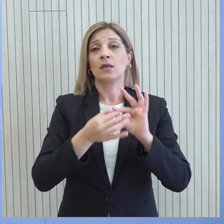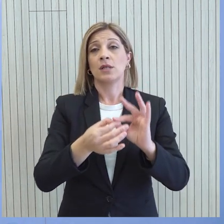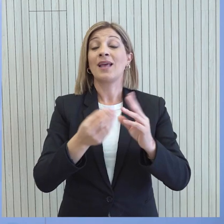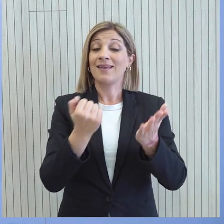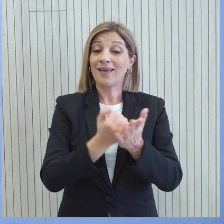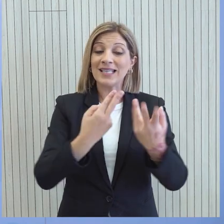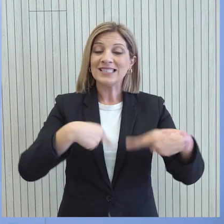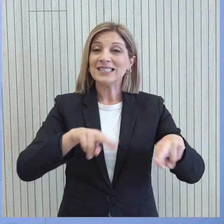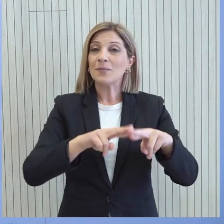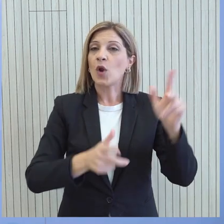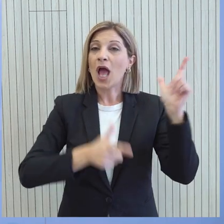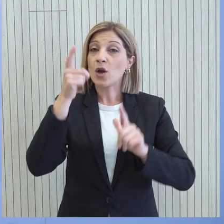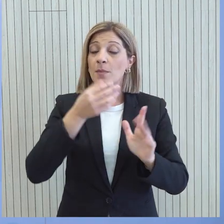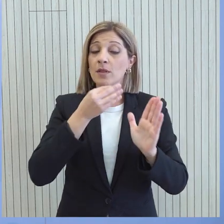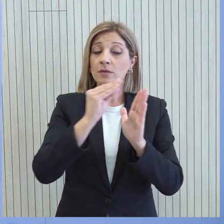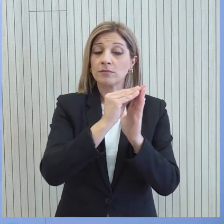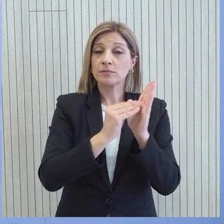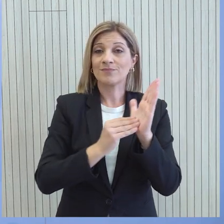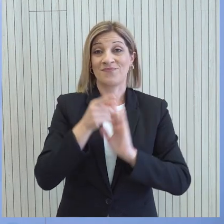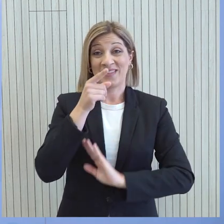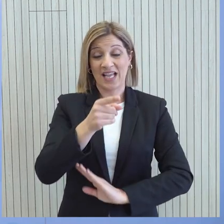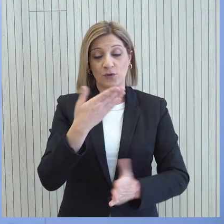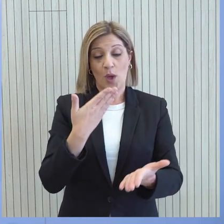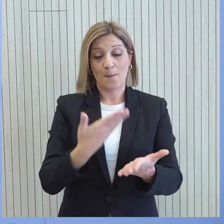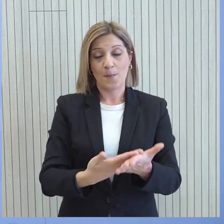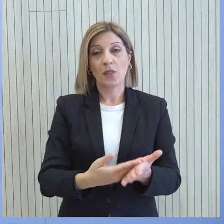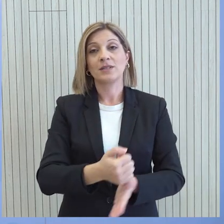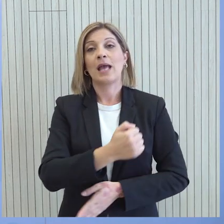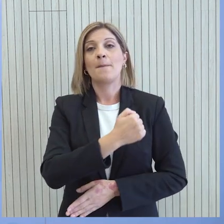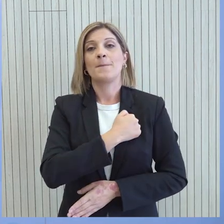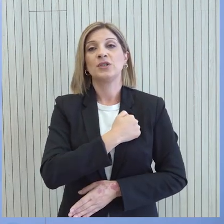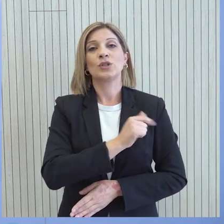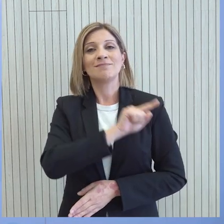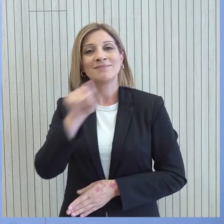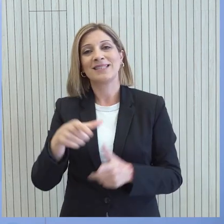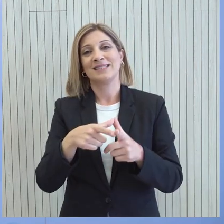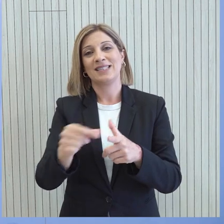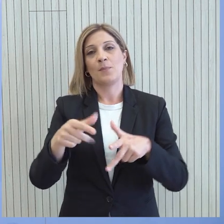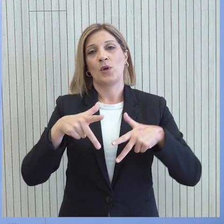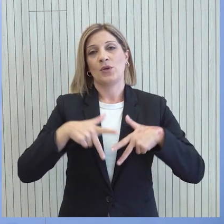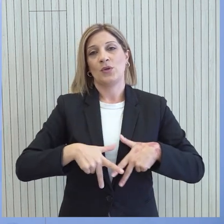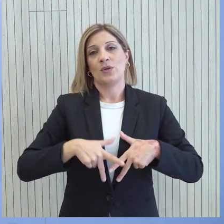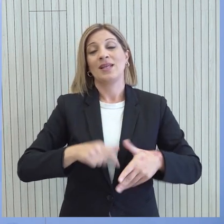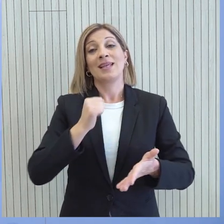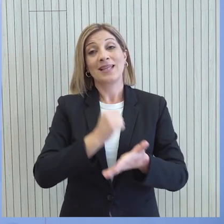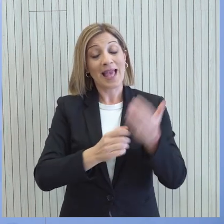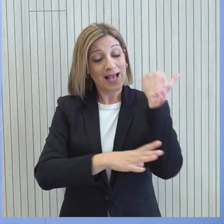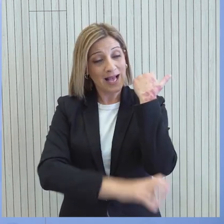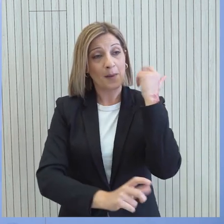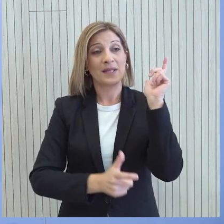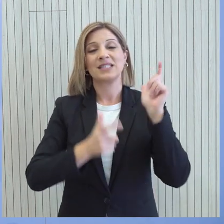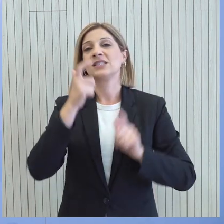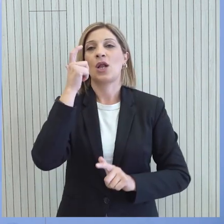αποτελεί μια ισχυρότατη ψήφο εμπιστοσύνης στις προσπάθειές μας αλλά και του ιδίου του Γενικού Γραμματέα των